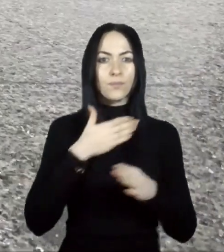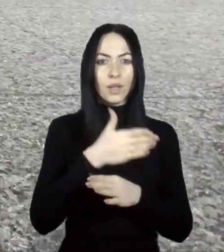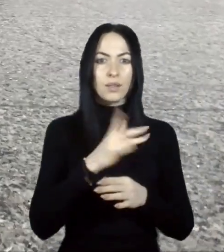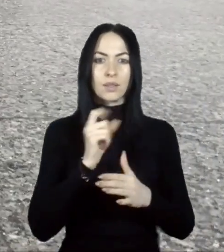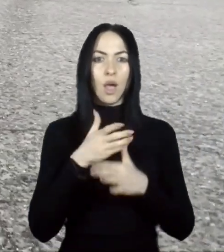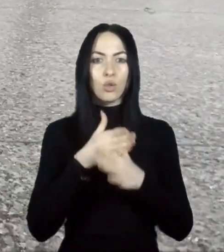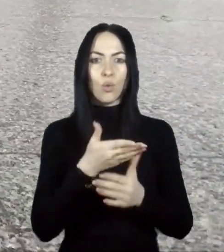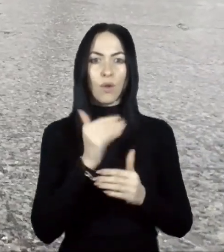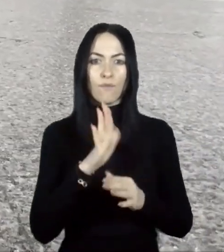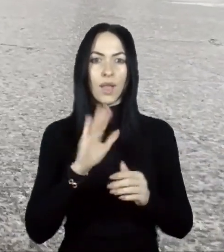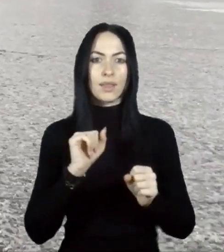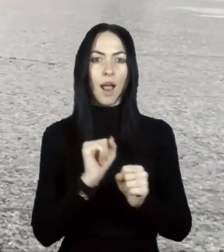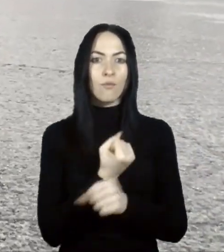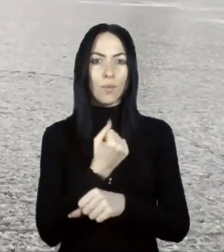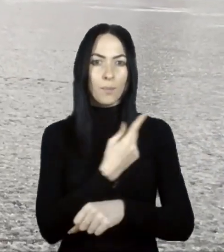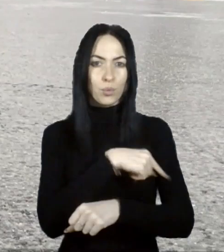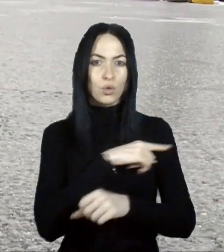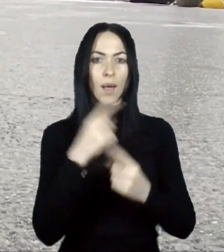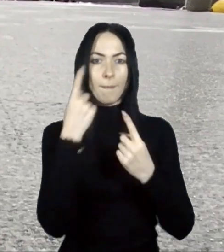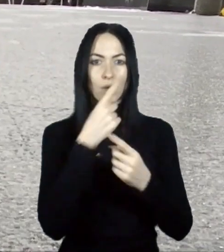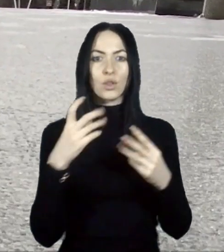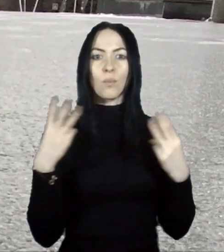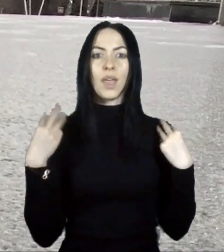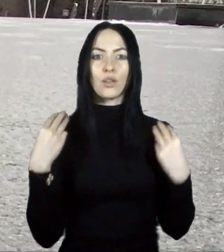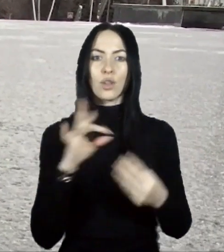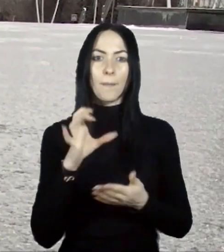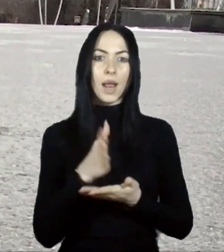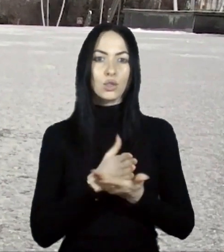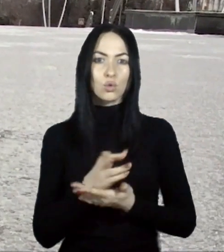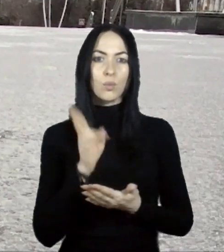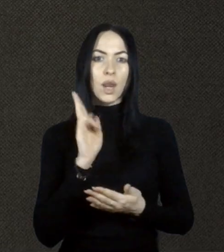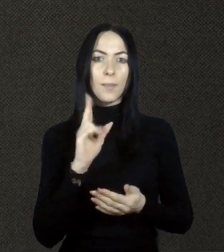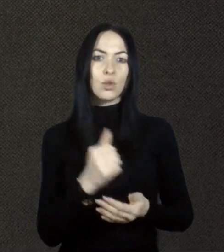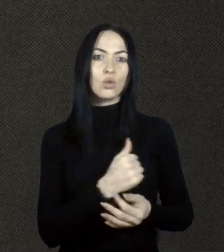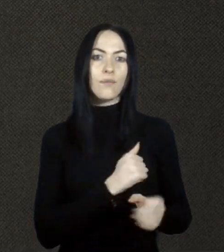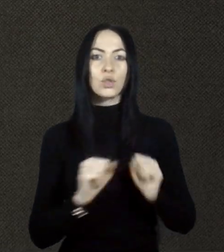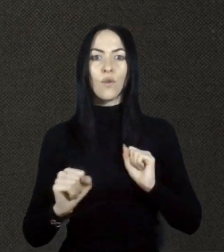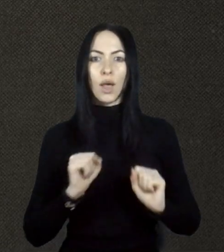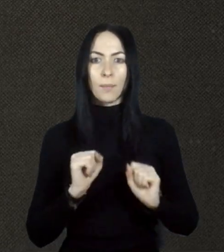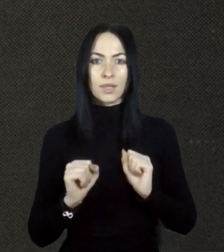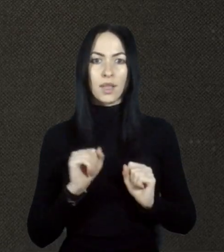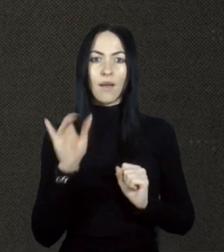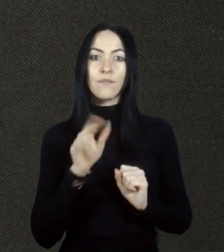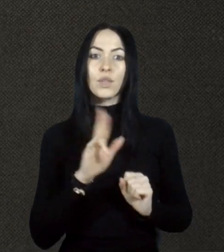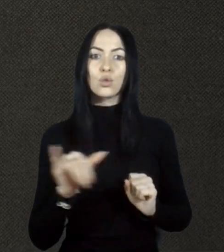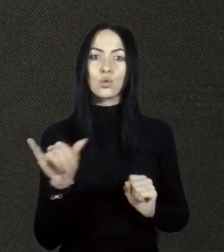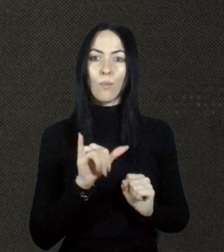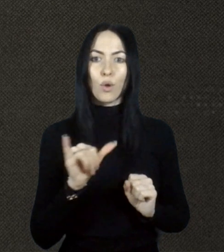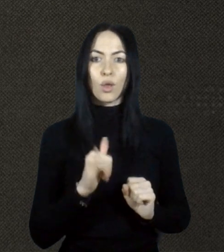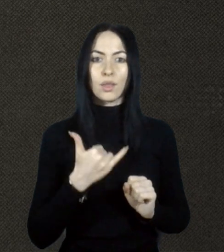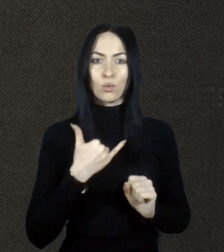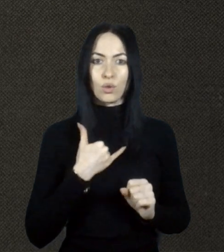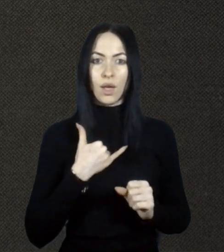повідомив начальник прес-служби Краматорської військової адміністрації Ігор Єськов. Від суботи у нас почалася